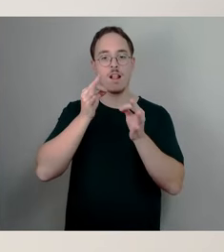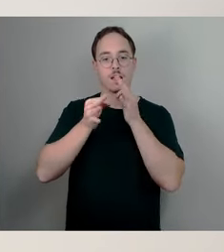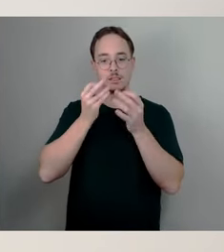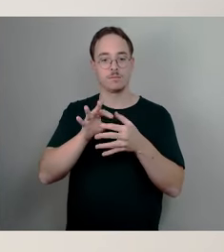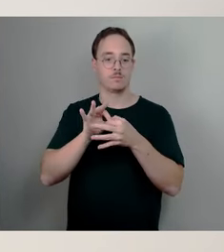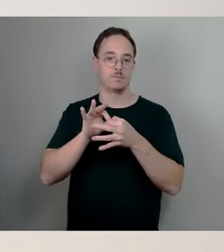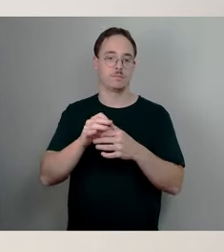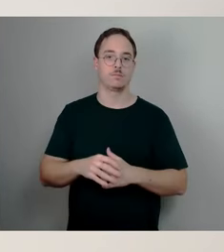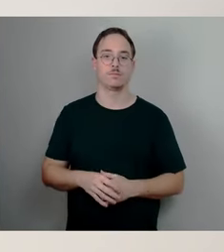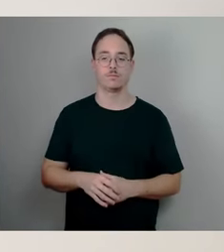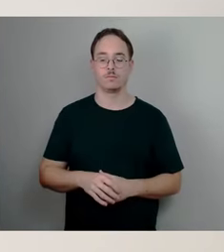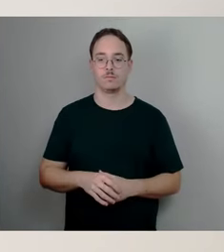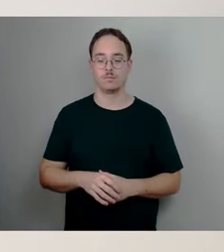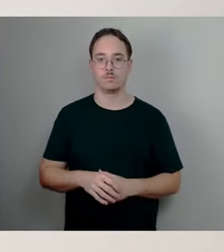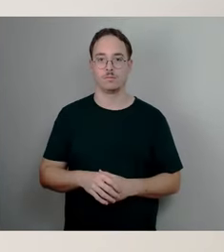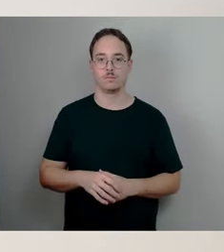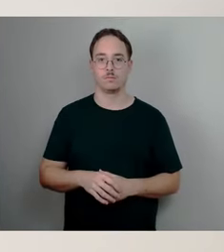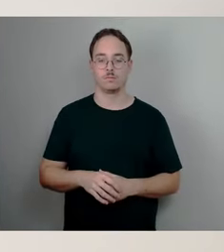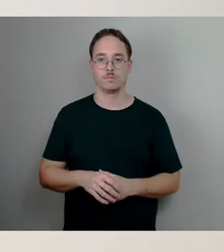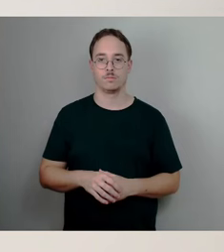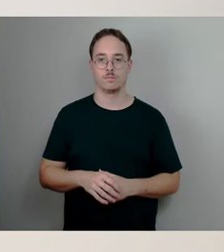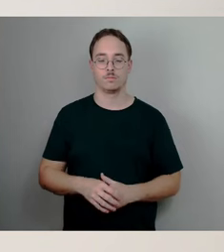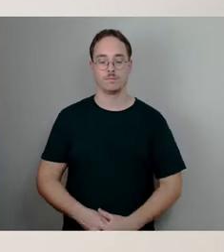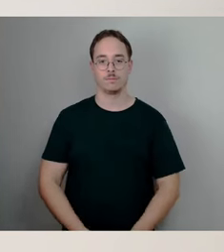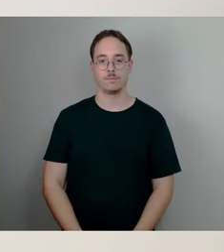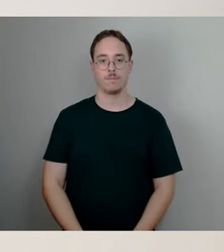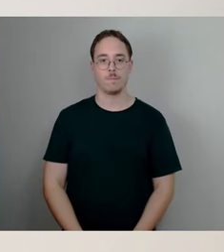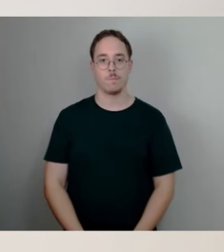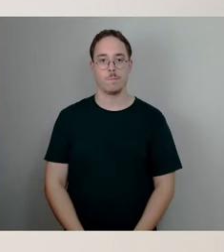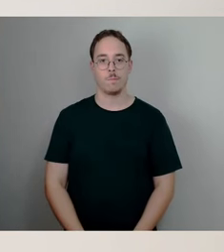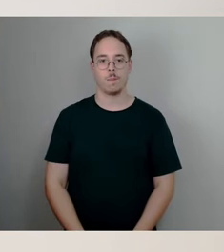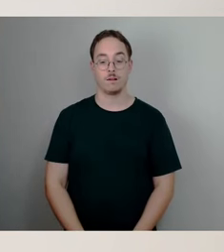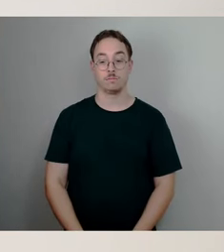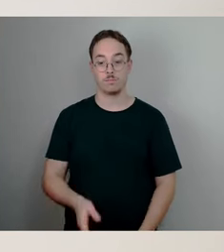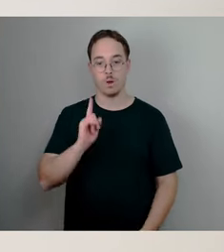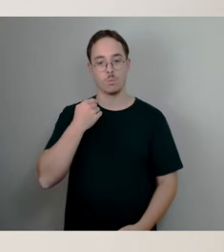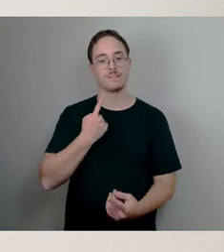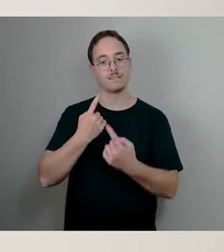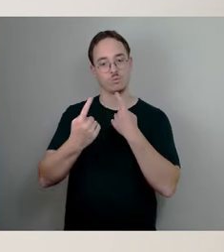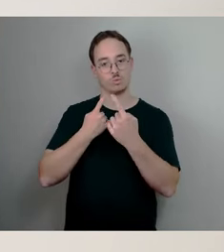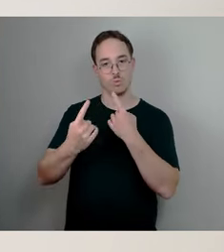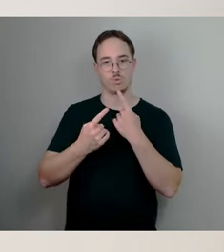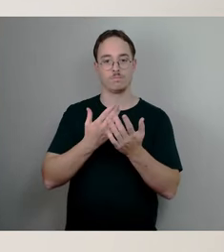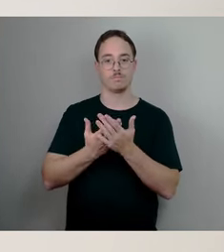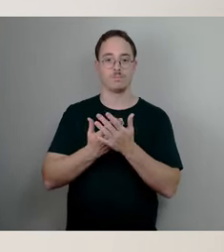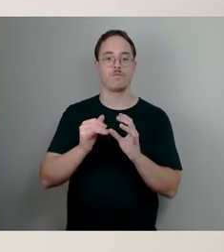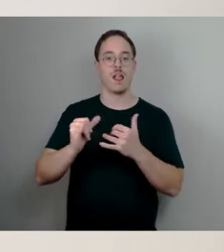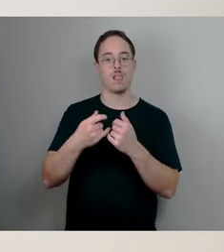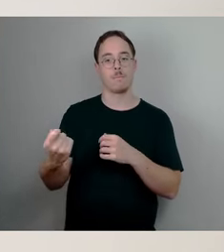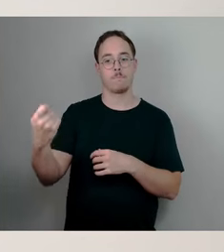diskutieren werden, im Entwurf der Verwaltung, was Elternbeiträge angeht, die ist nach wie vor in Dresden